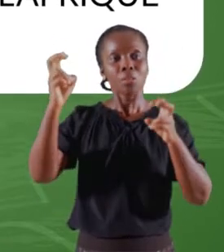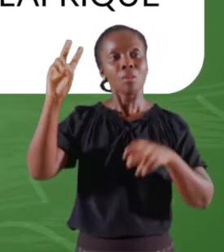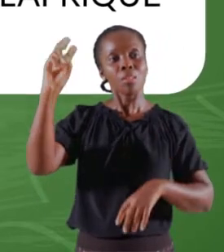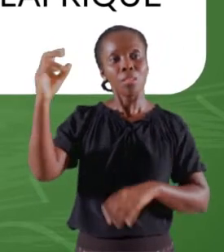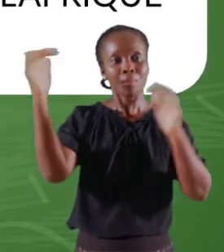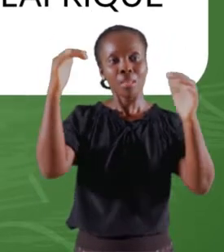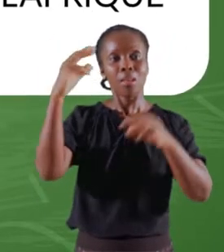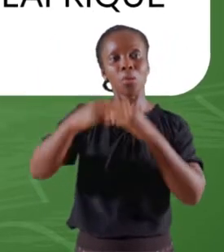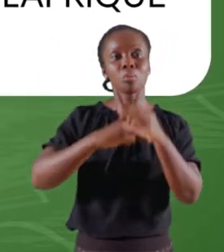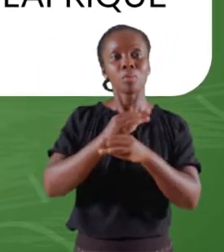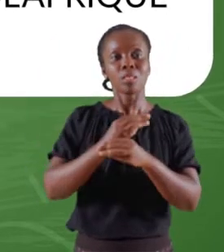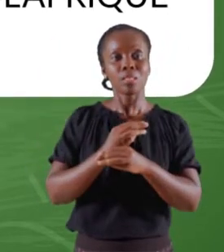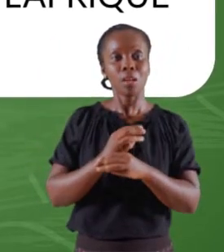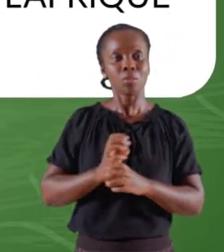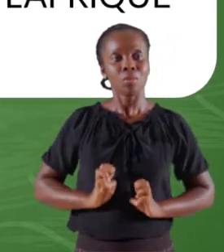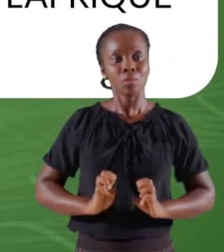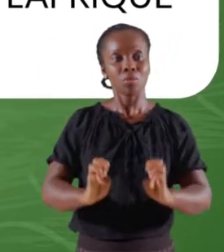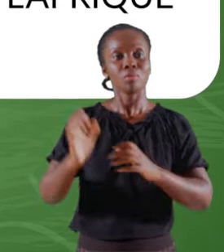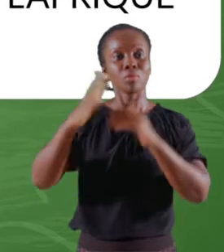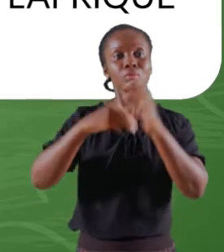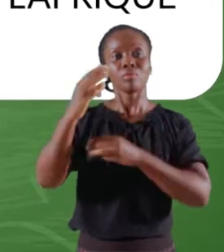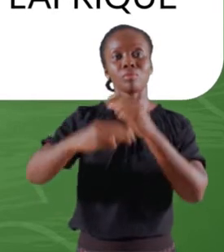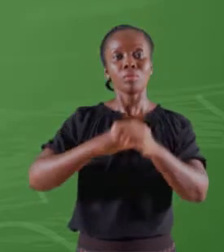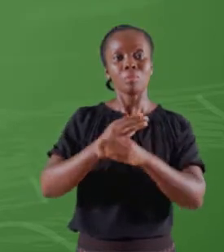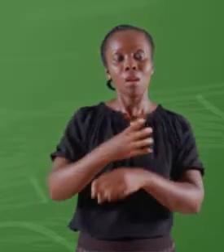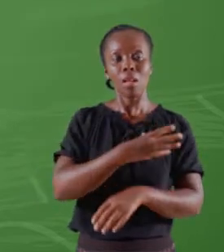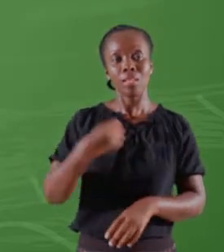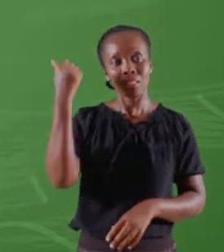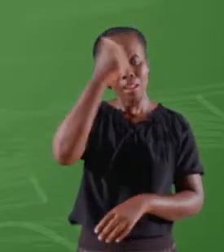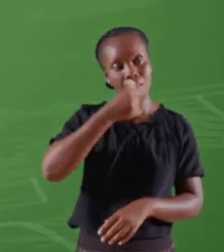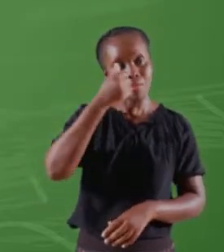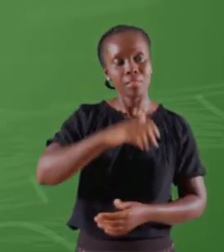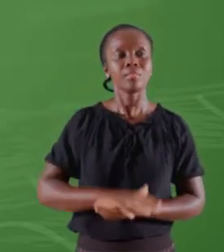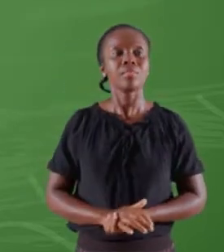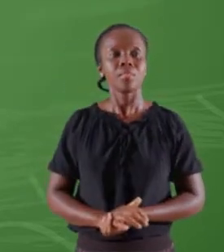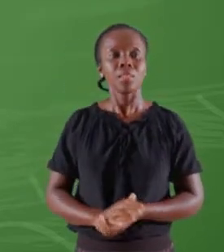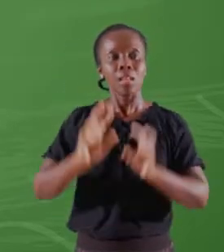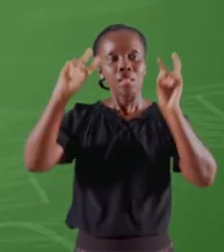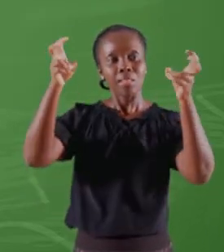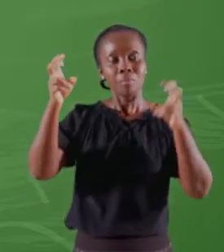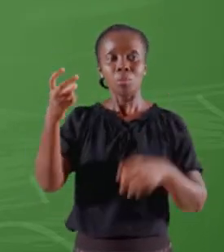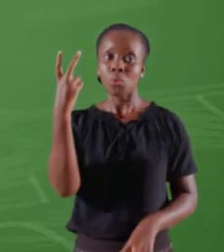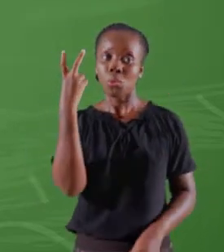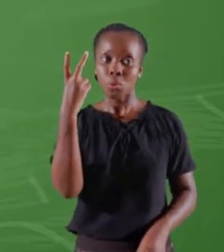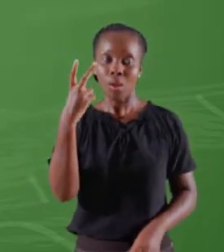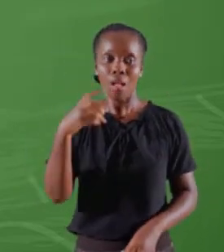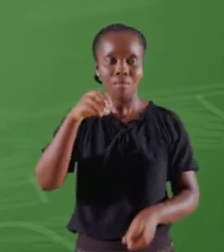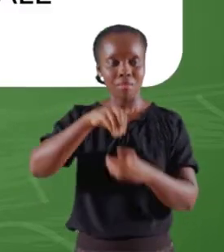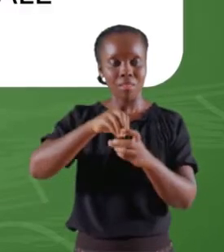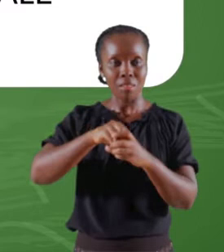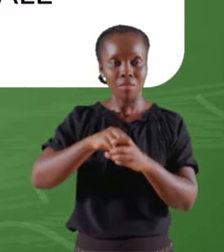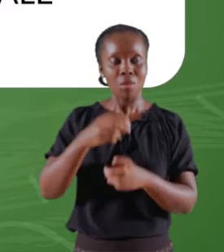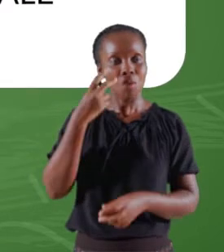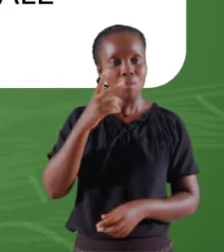aux efforts de construction du monde et de l'Afrique. Alors de ce thème 2, nous allons voir la première leçon.